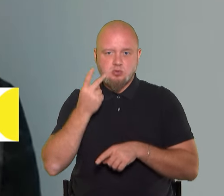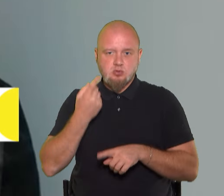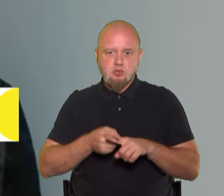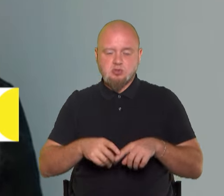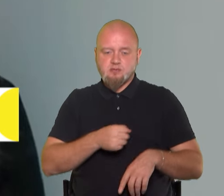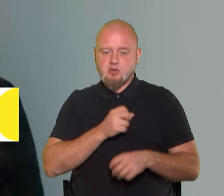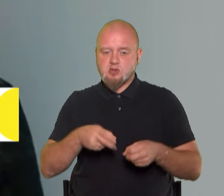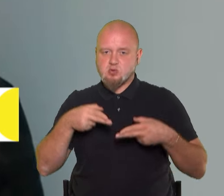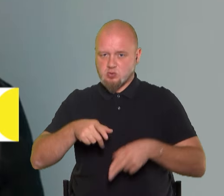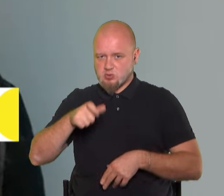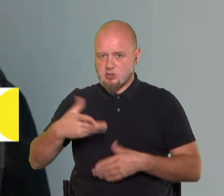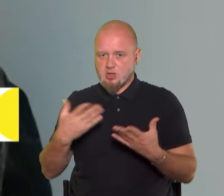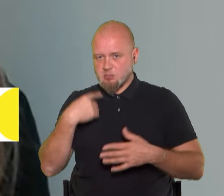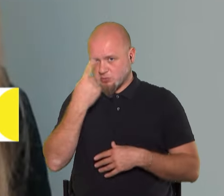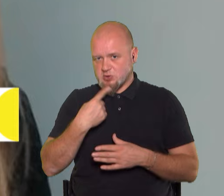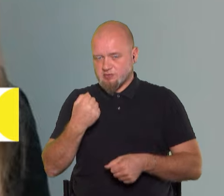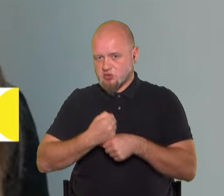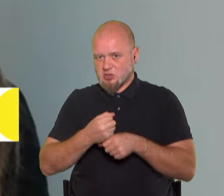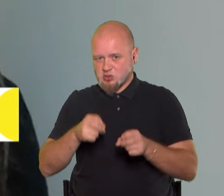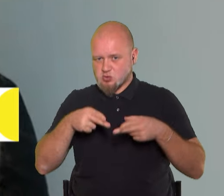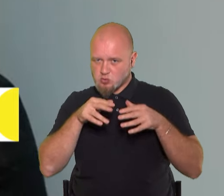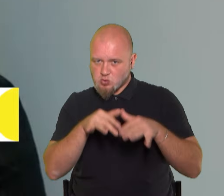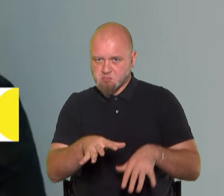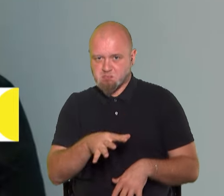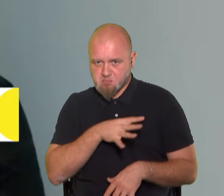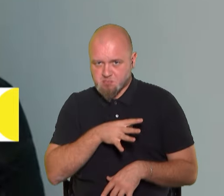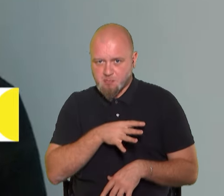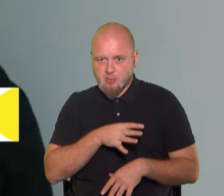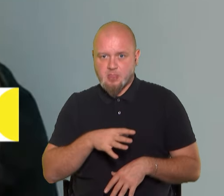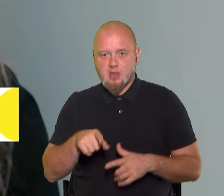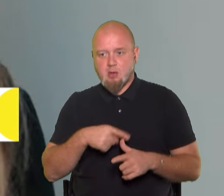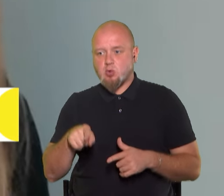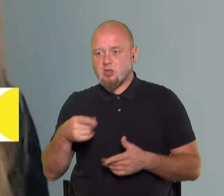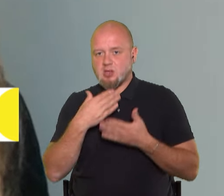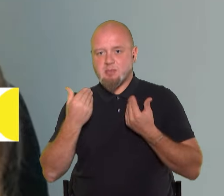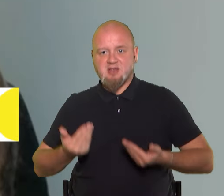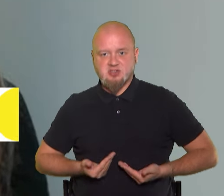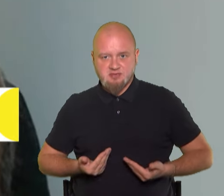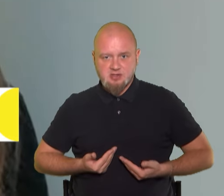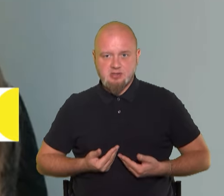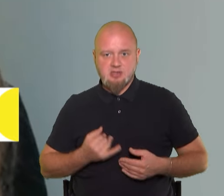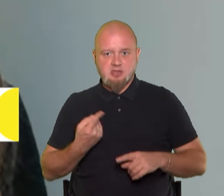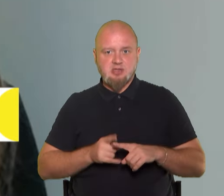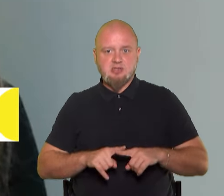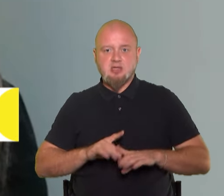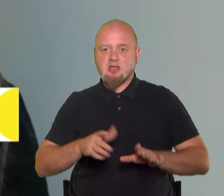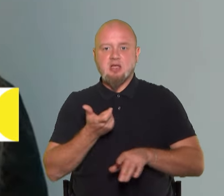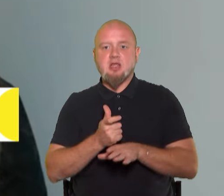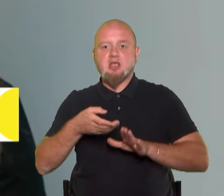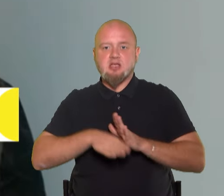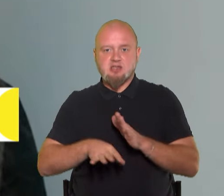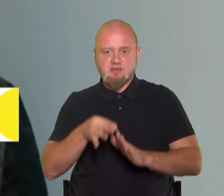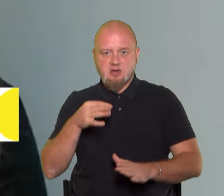воєльні злочинці, які безпосередньо чинили злочини, або їх немає в живих, це не найгірший варіант,